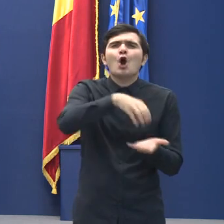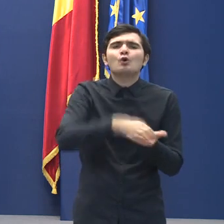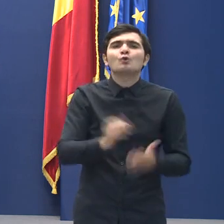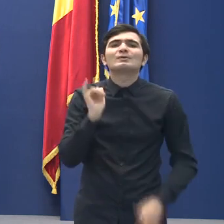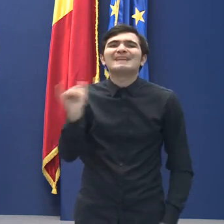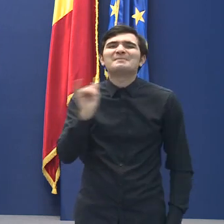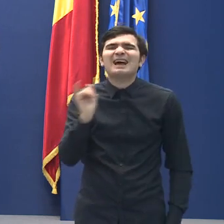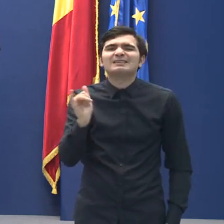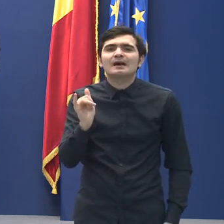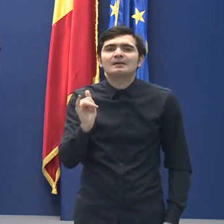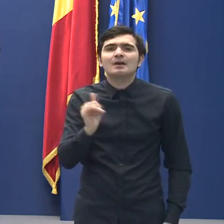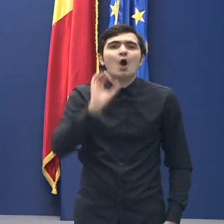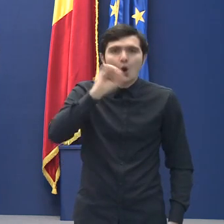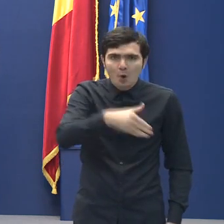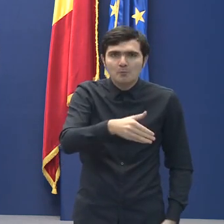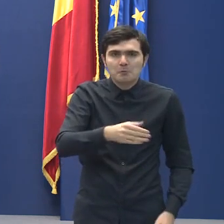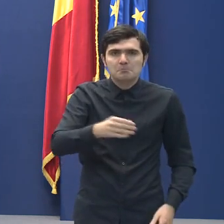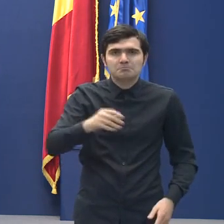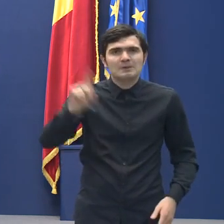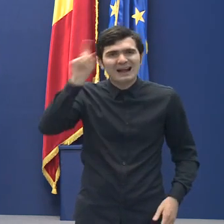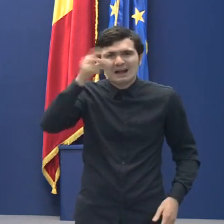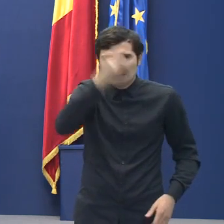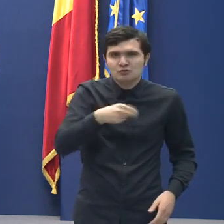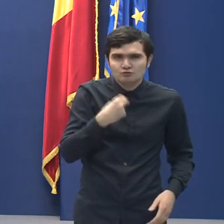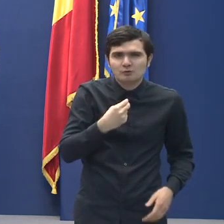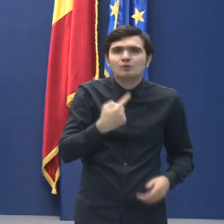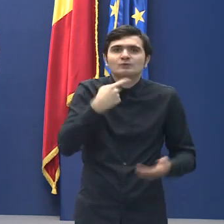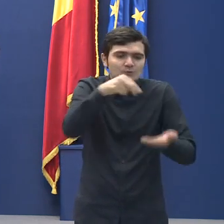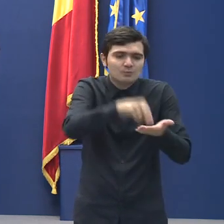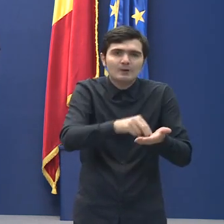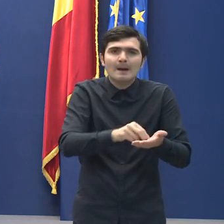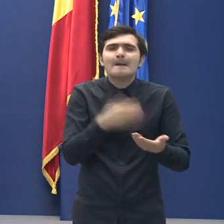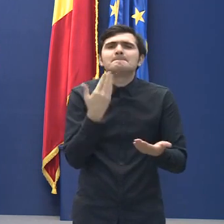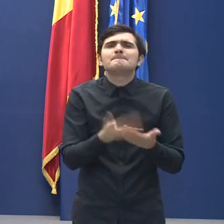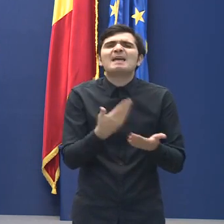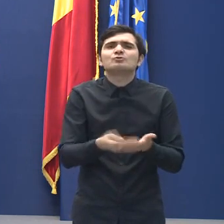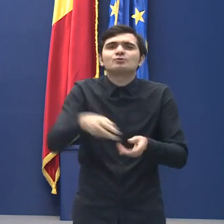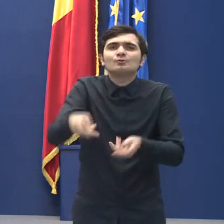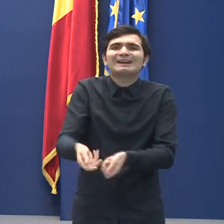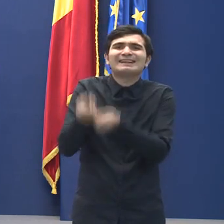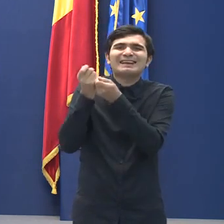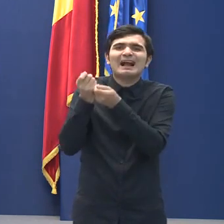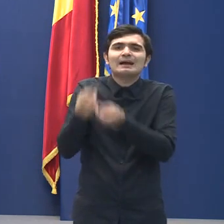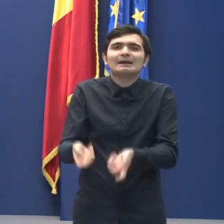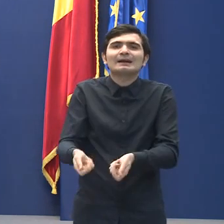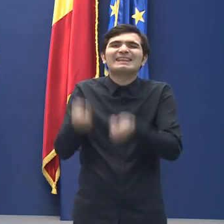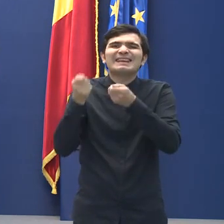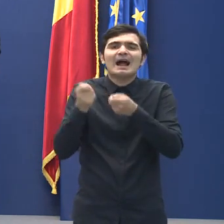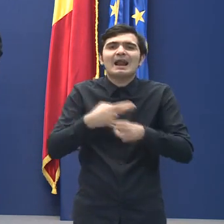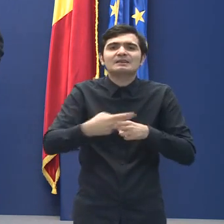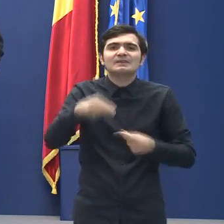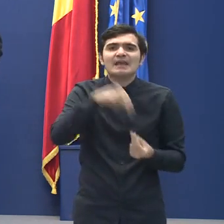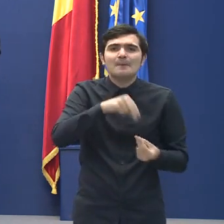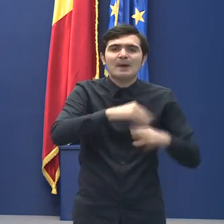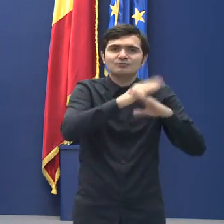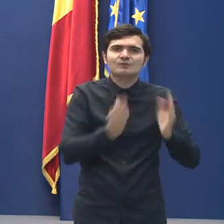credinciosul va face precizarea pentru ridicarea Sfintelor Paști de la Biserică și va trece numele